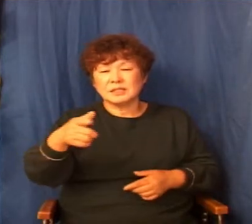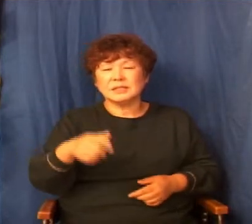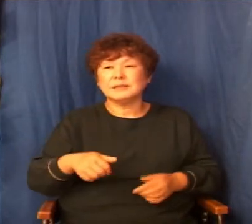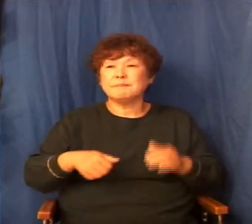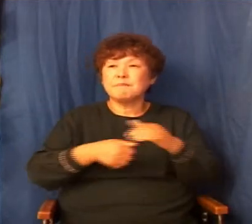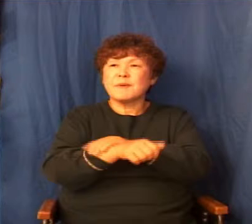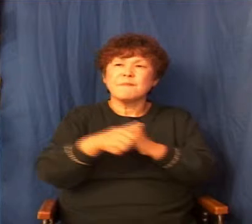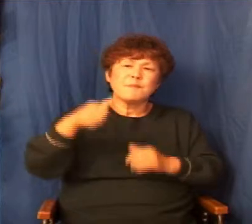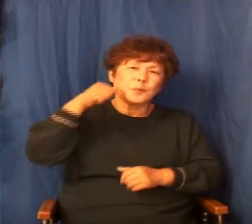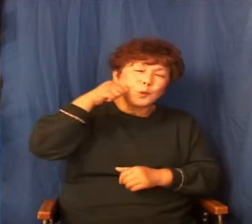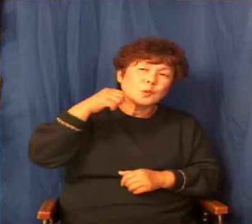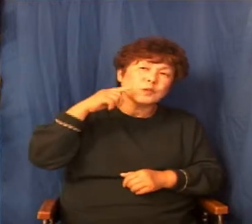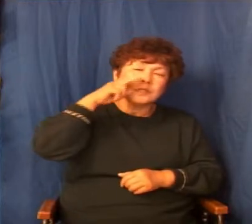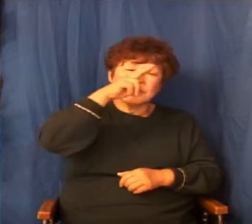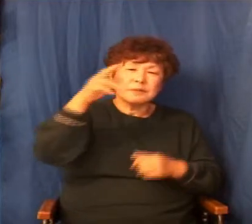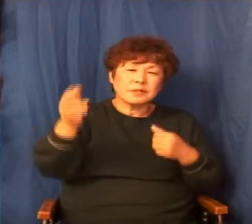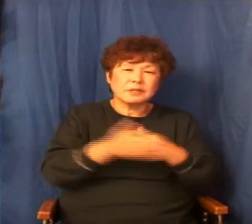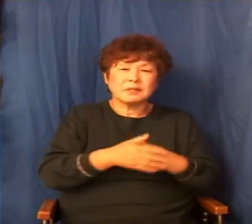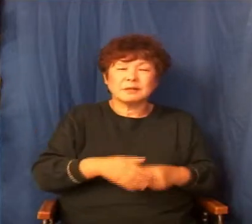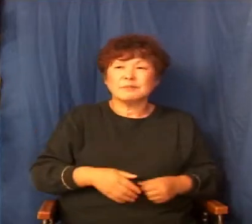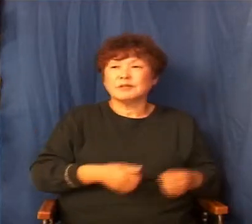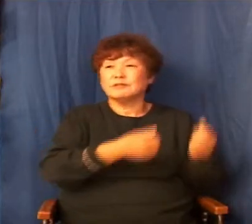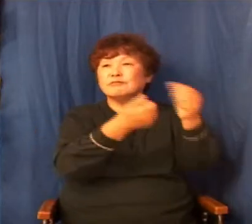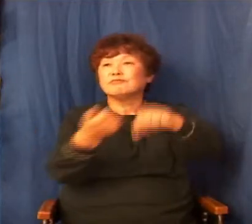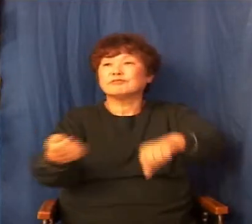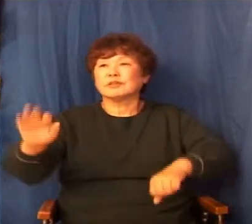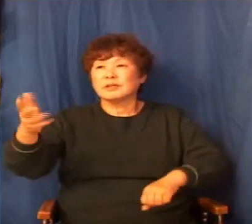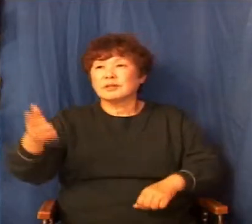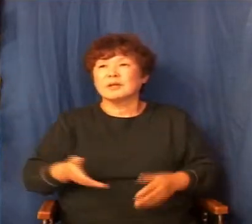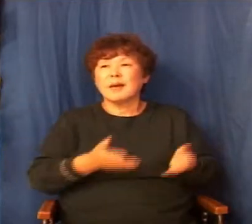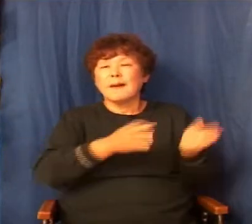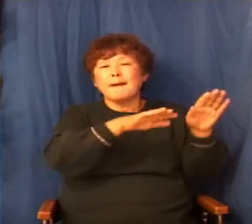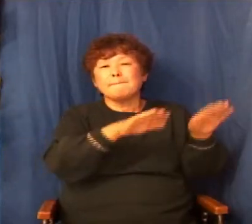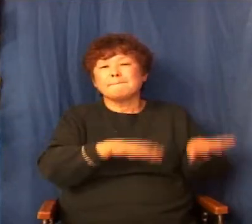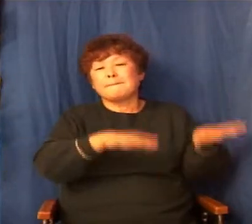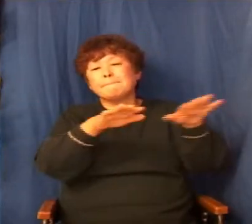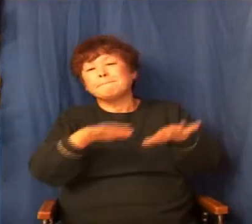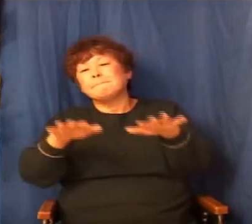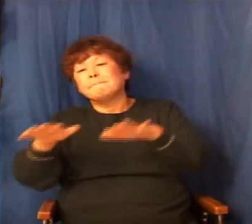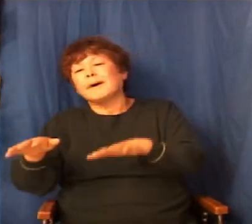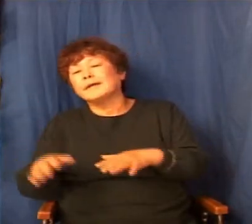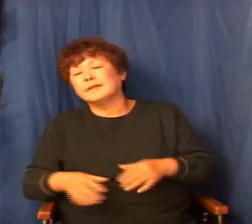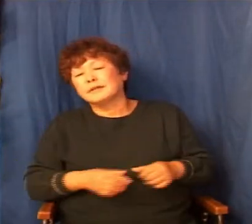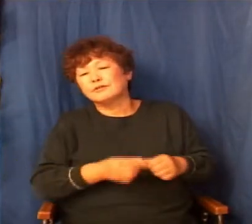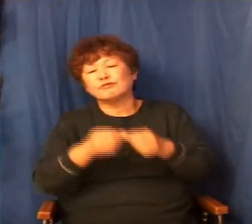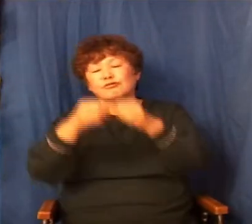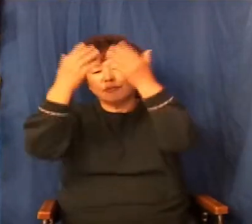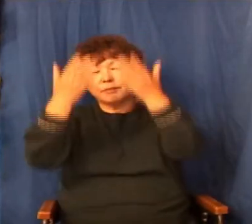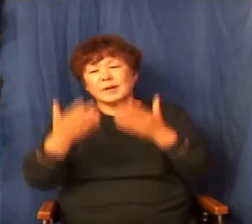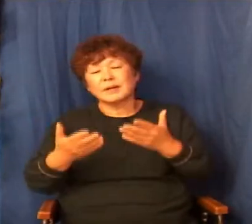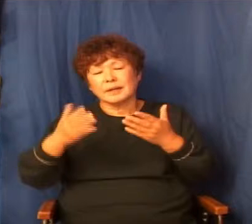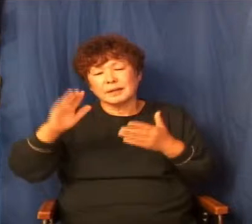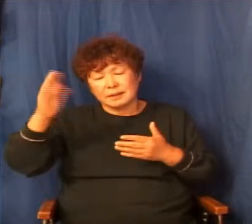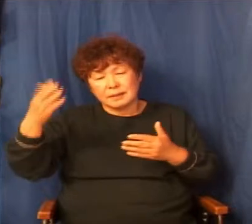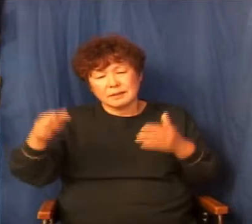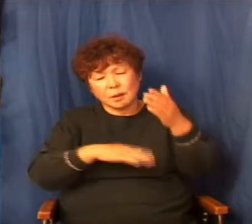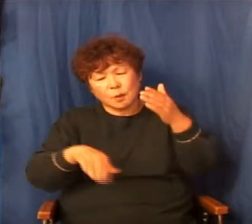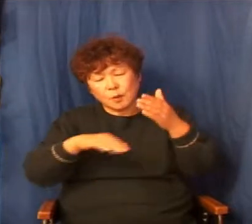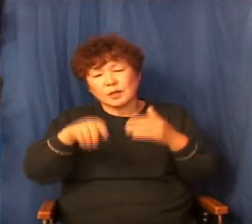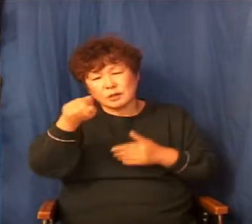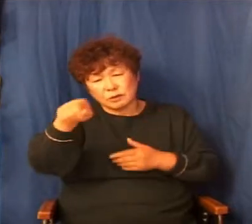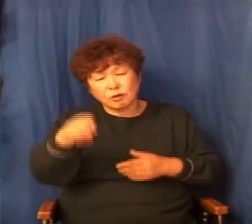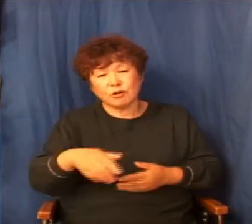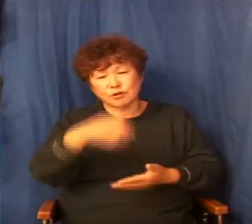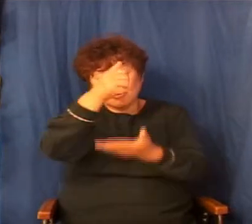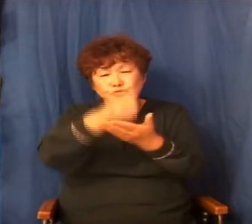죽는데 당신 바다에서는 건진받았는지 모르겠는데 공의가 당신을 정의 판단하네 그런데 안 죽는 거예요